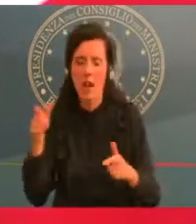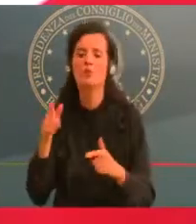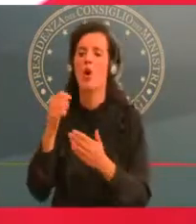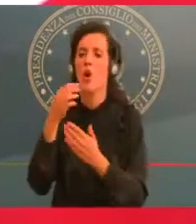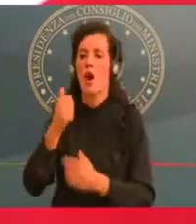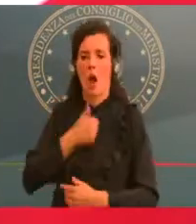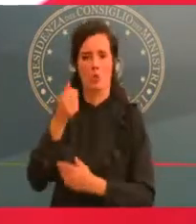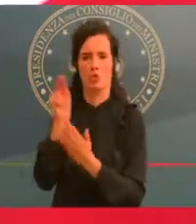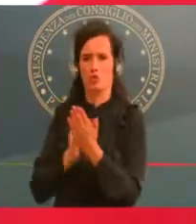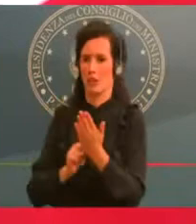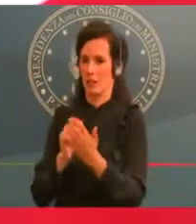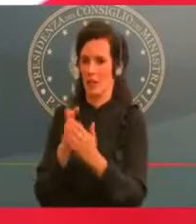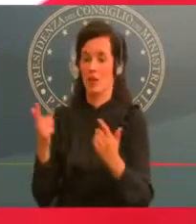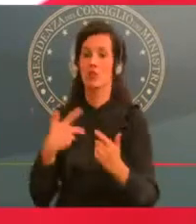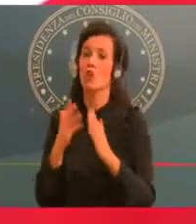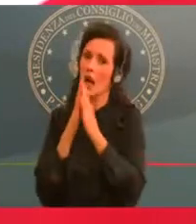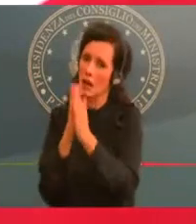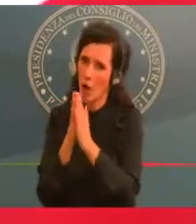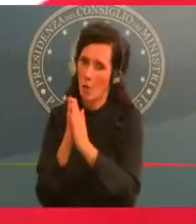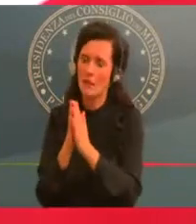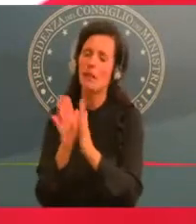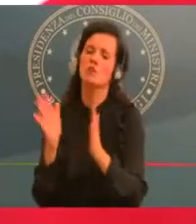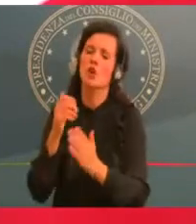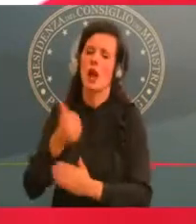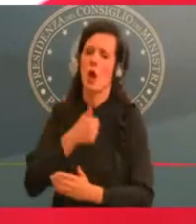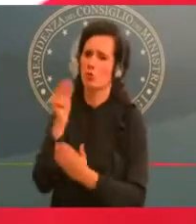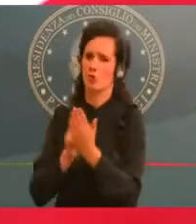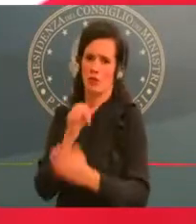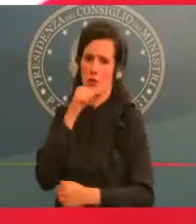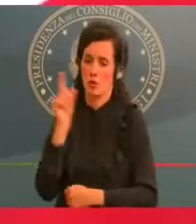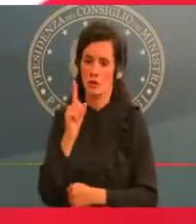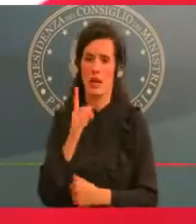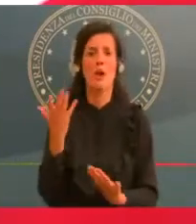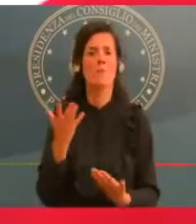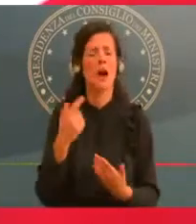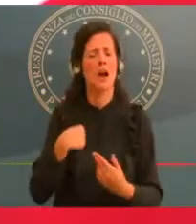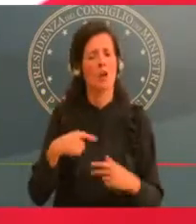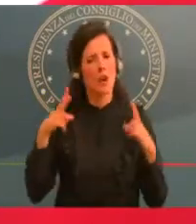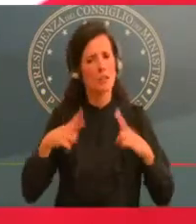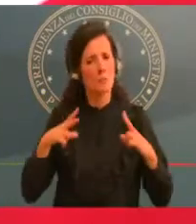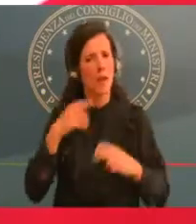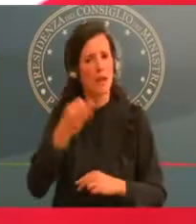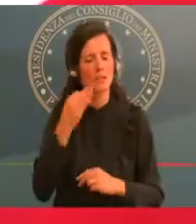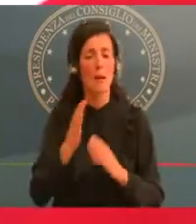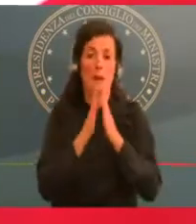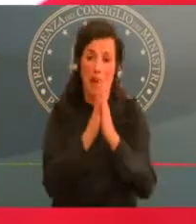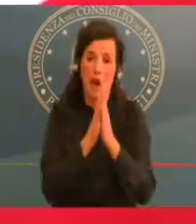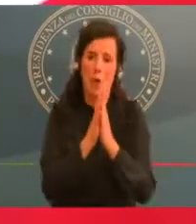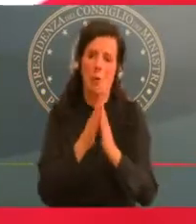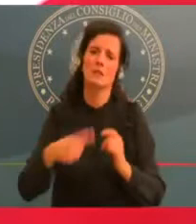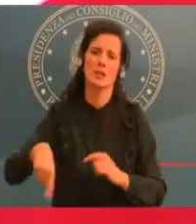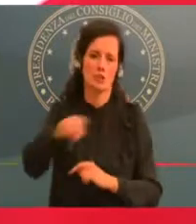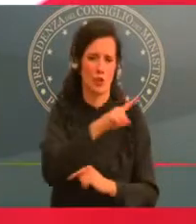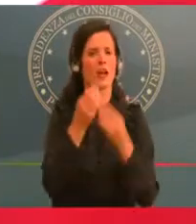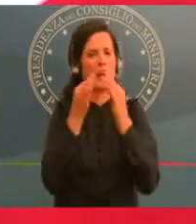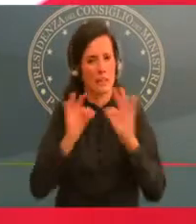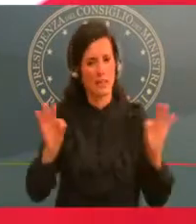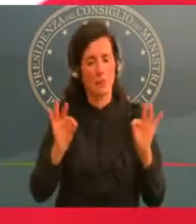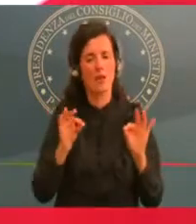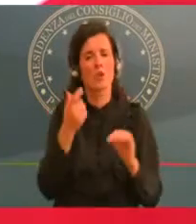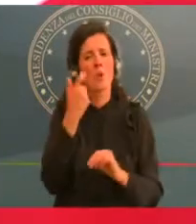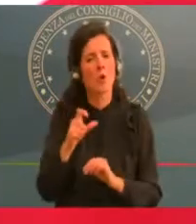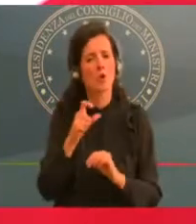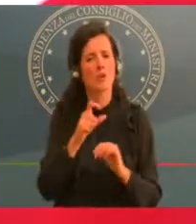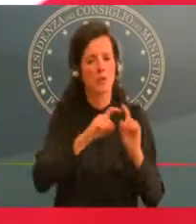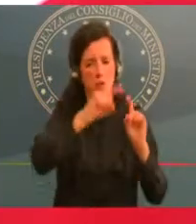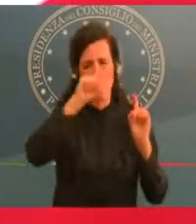più presto sotto controllo la curva del contagio. Quindi significa che rispettando le regole faremo meno sacrifici in prospettiva.